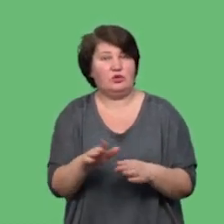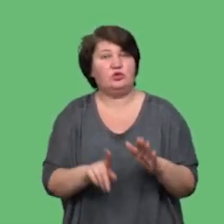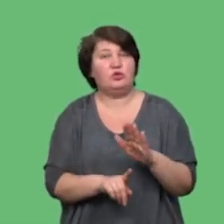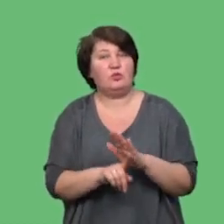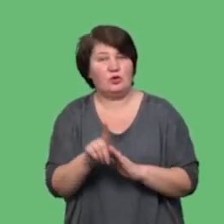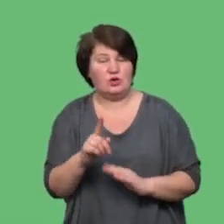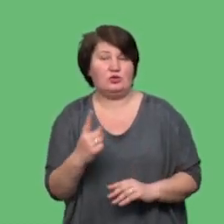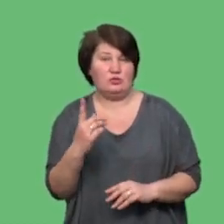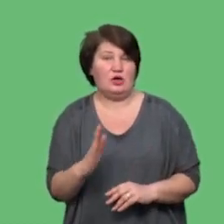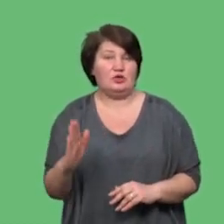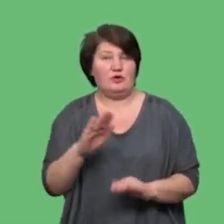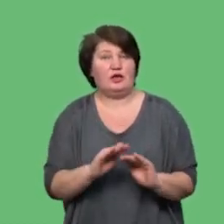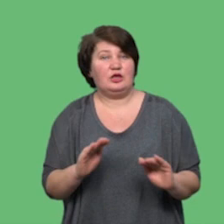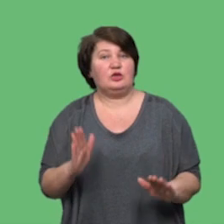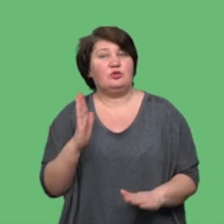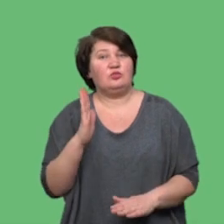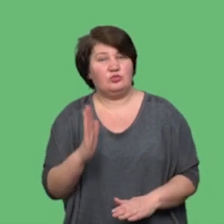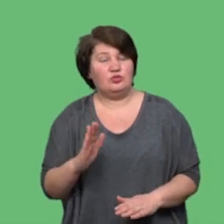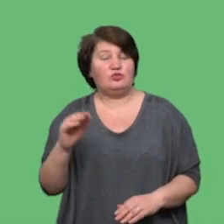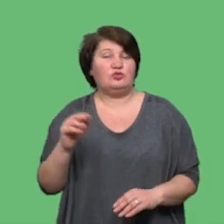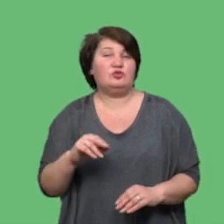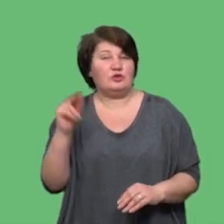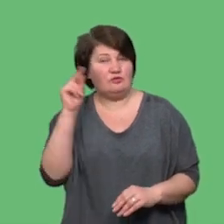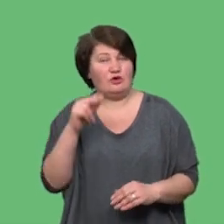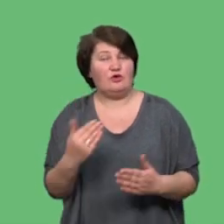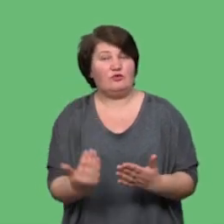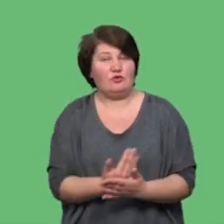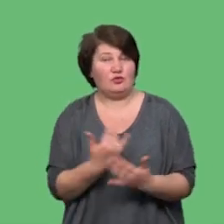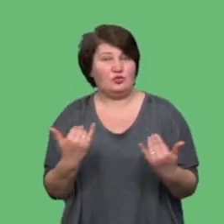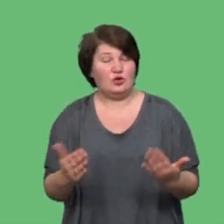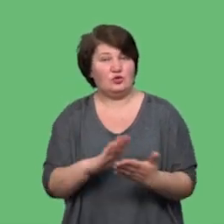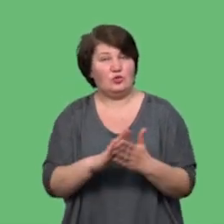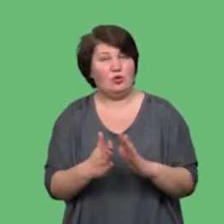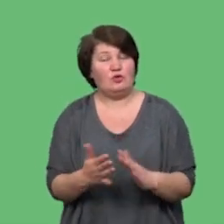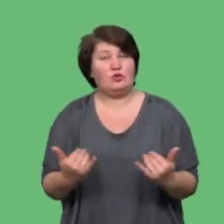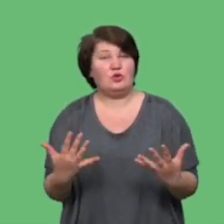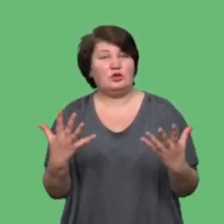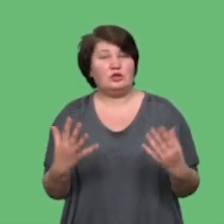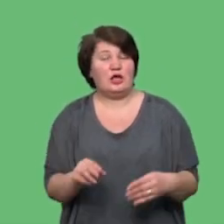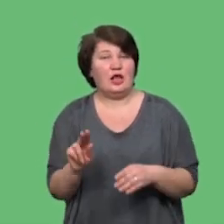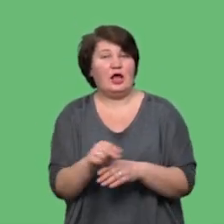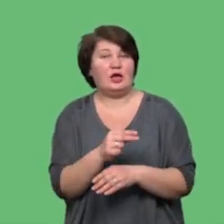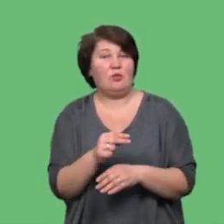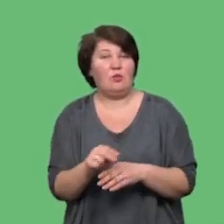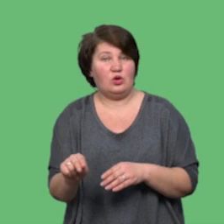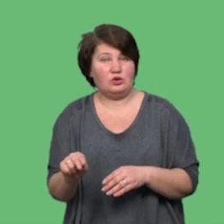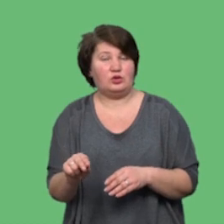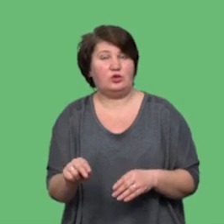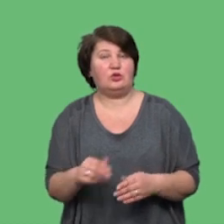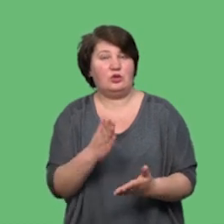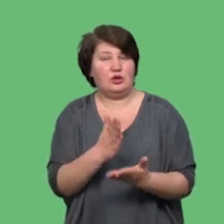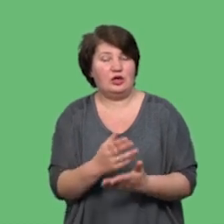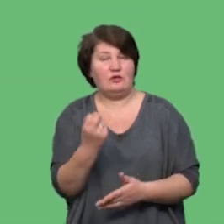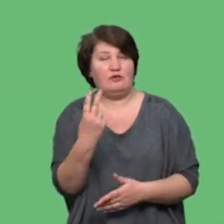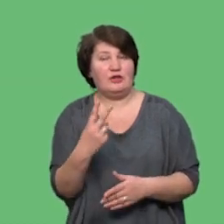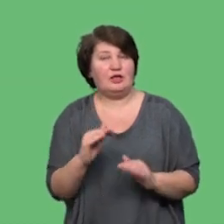року, то діти будуть навчатися в нових, сучасних умовах. На сьогоднішній день ремонтами охоплено 12 закладів